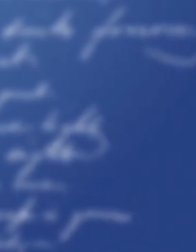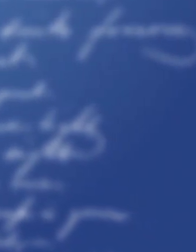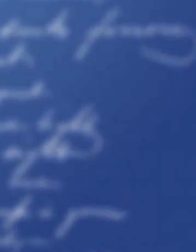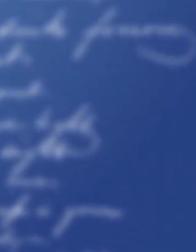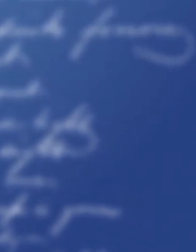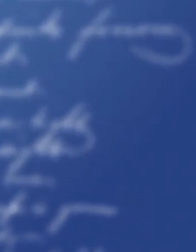de la